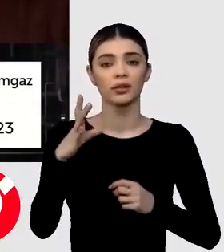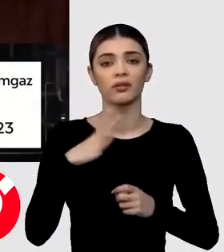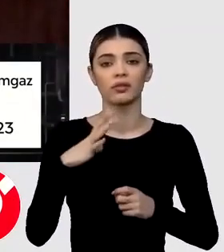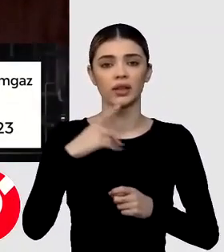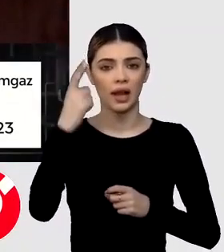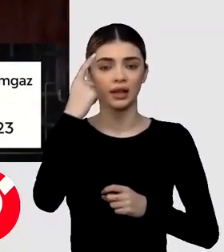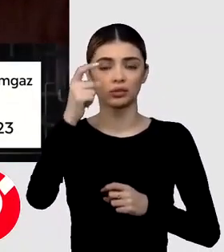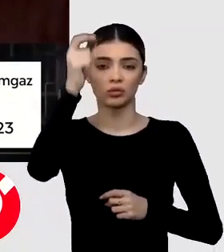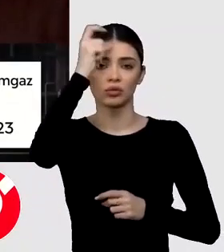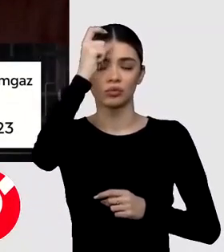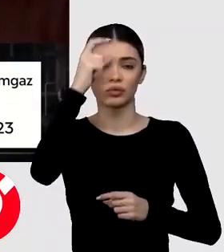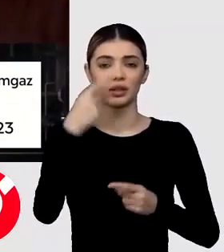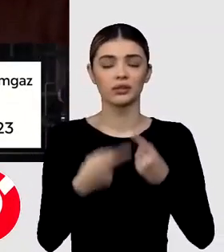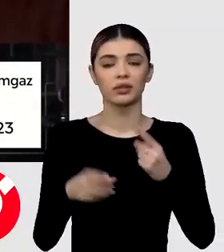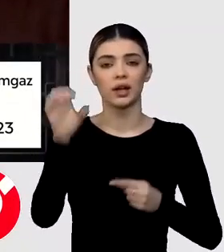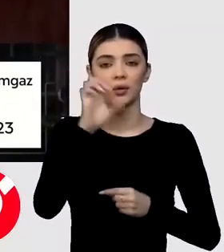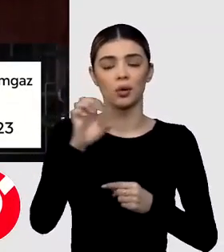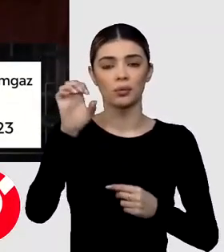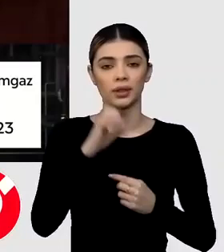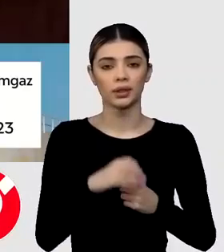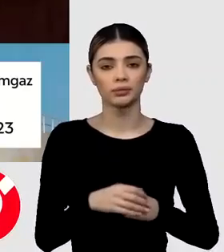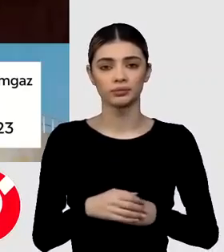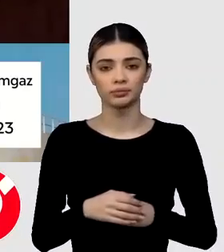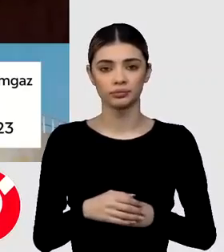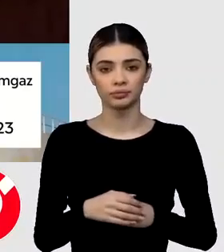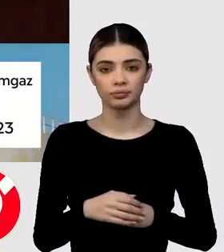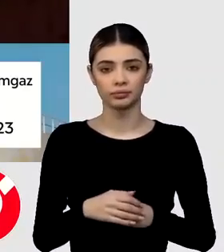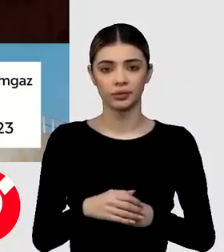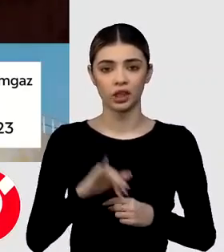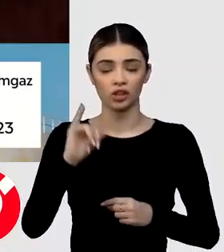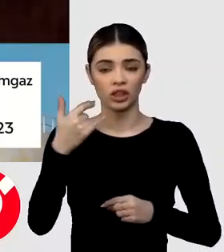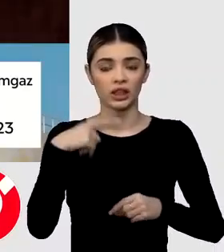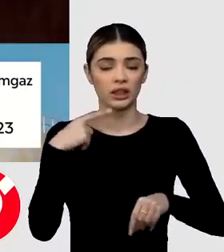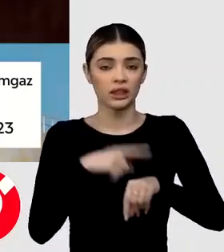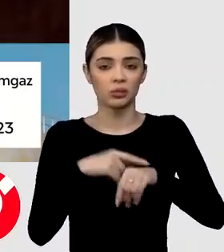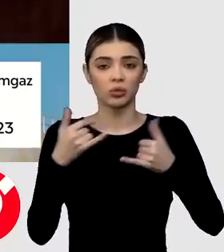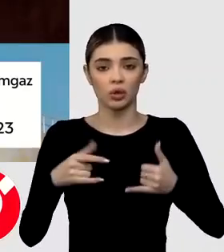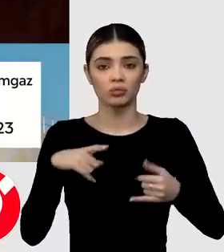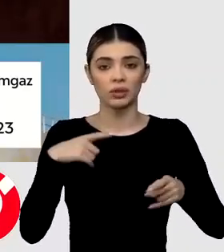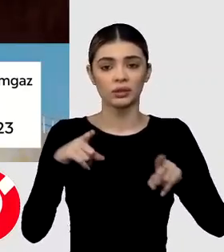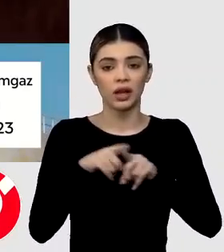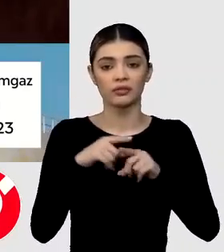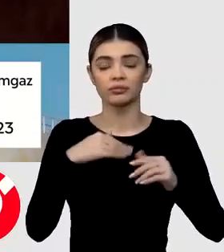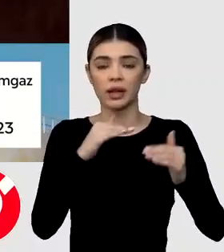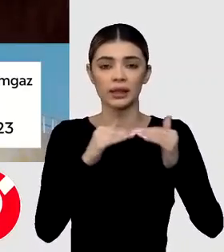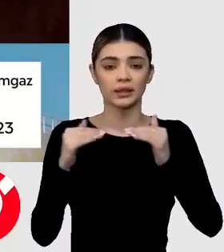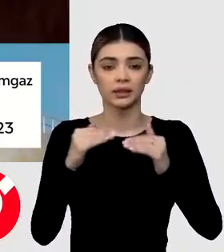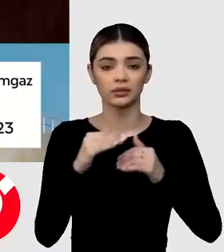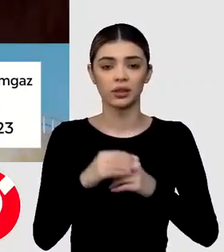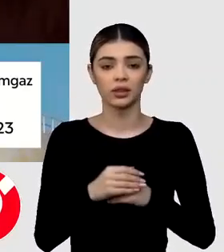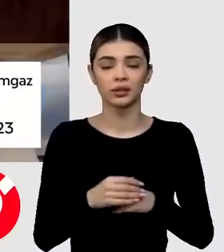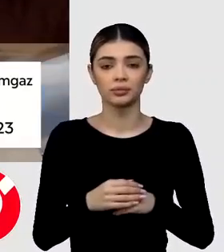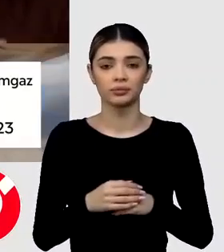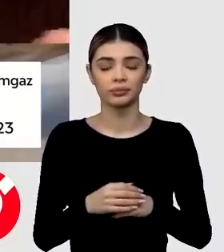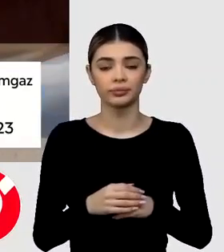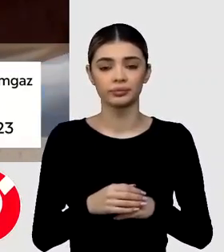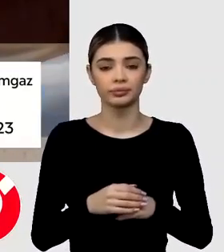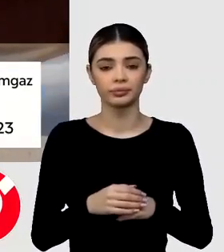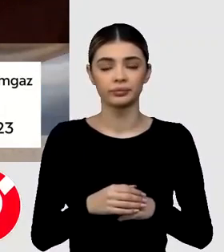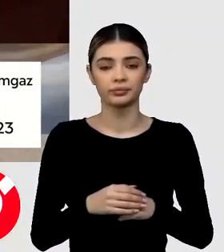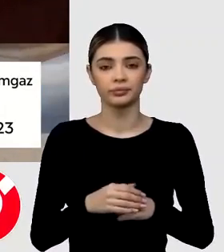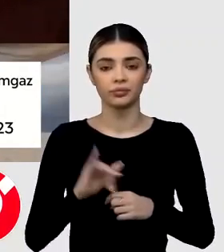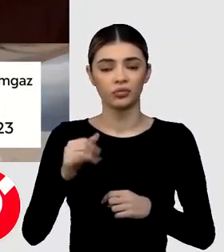guvernele europene și în momentul de față e cam la același nivel. Deci nu